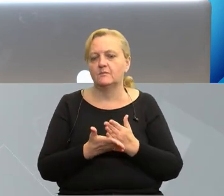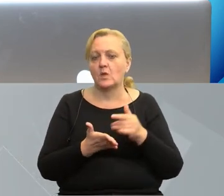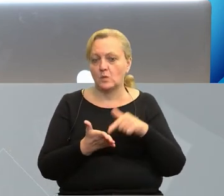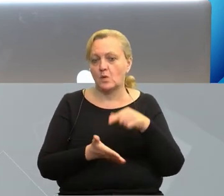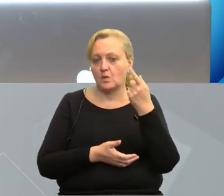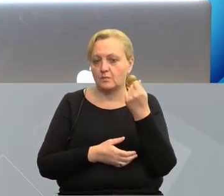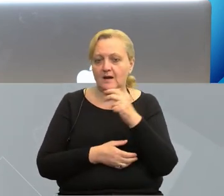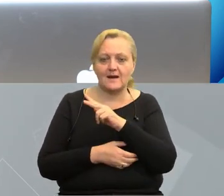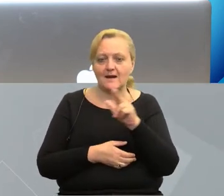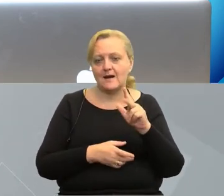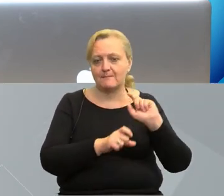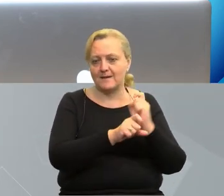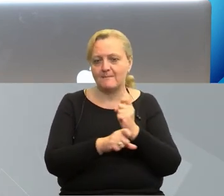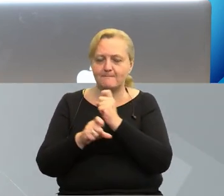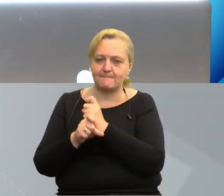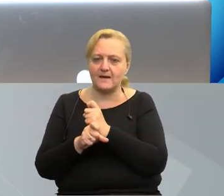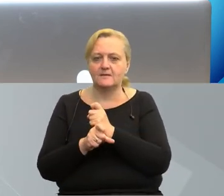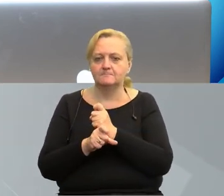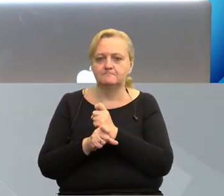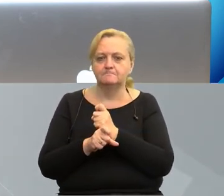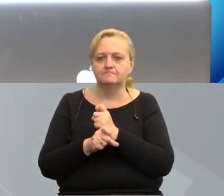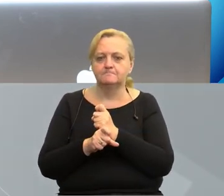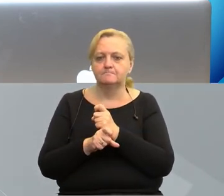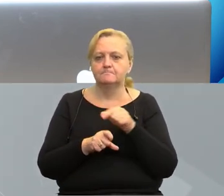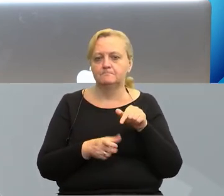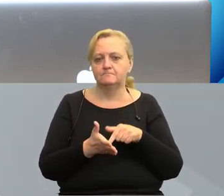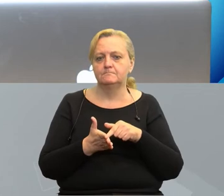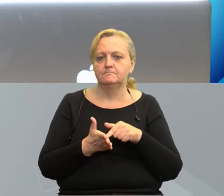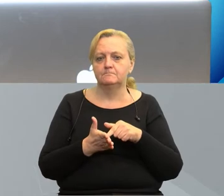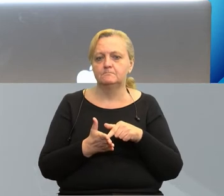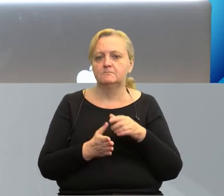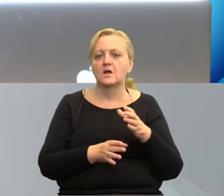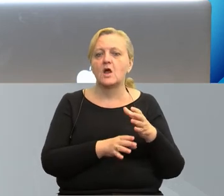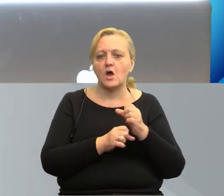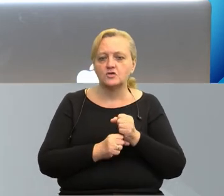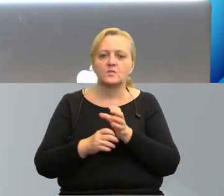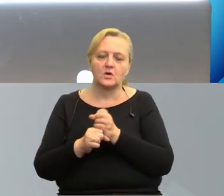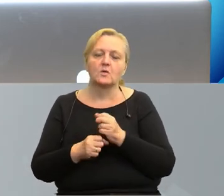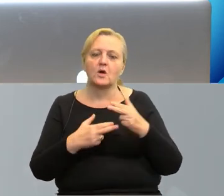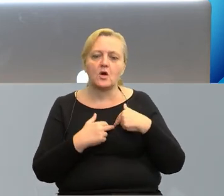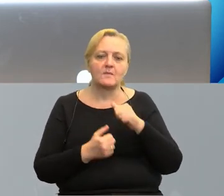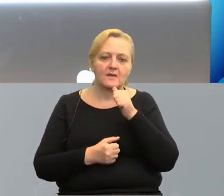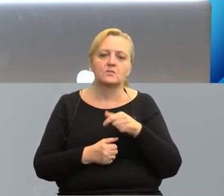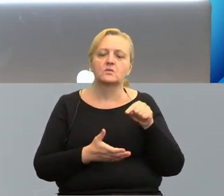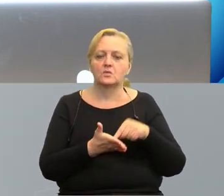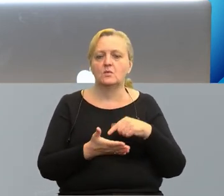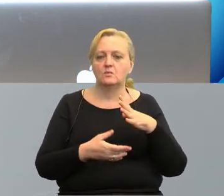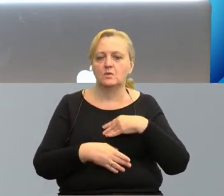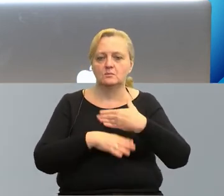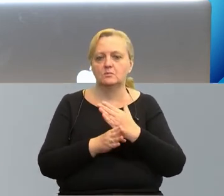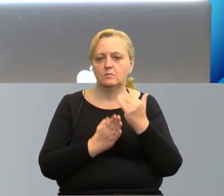tych środków, które każde z Państw otrzymało z Komisji Europejskiej i dzieliło pomiędzy